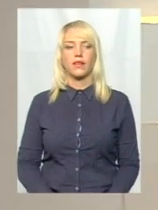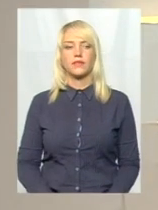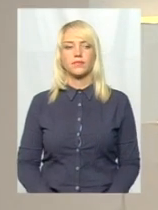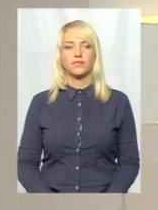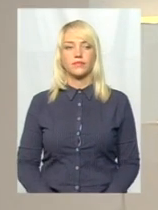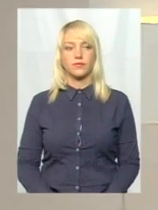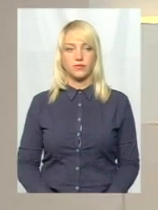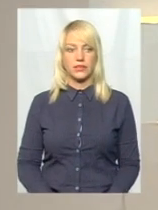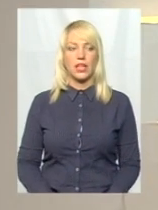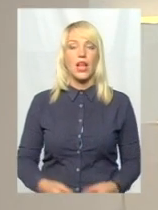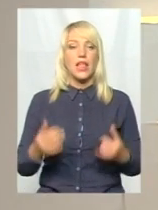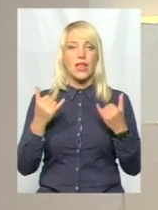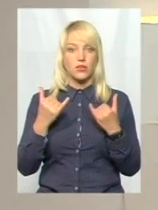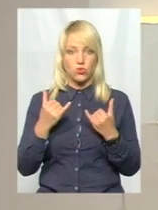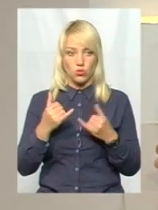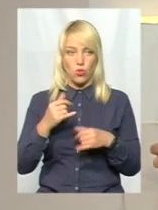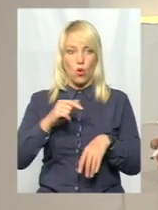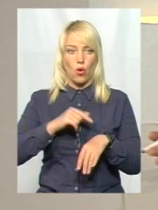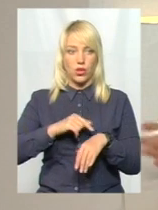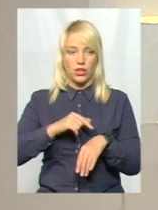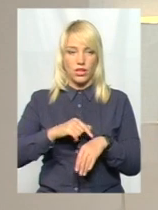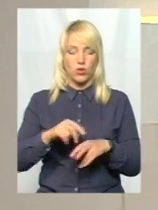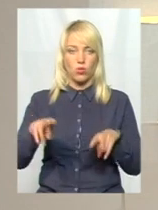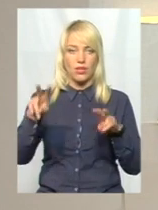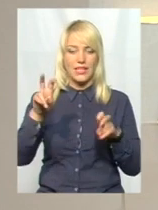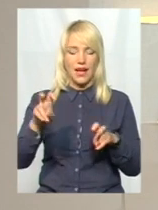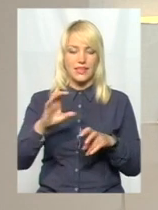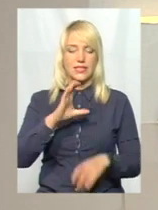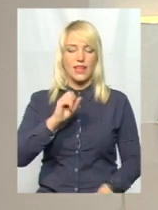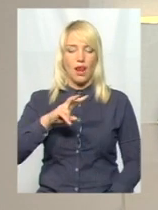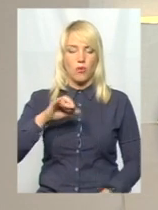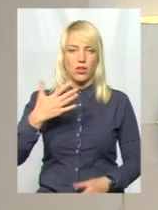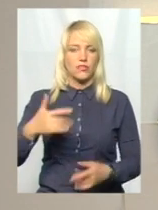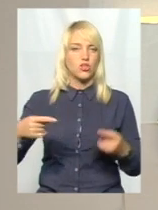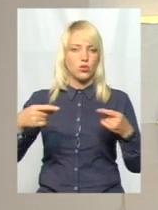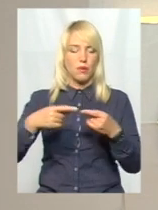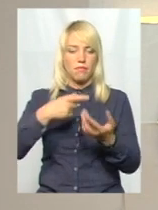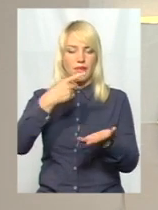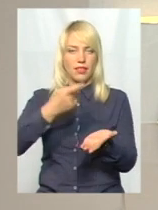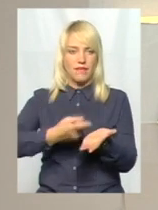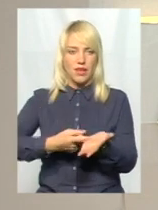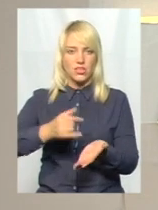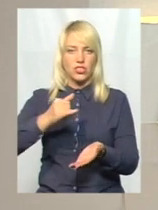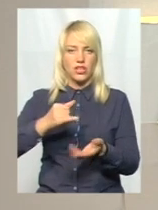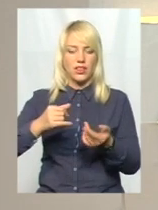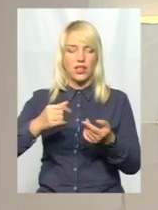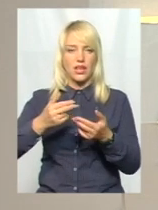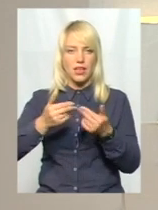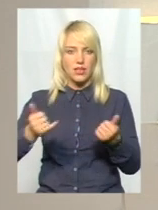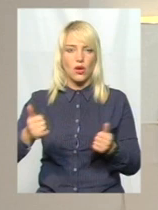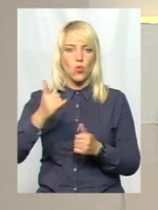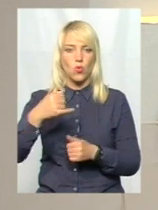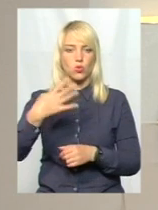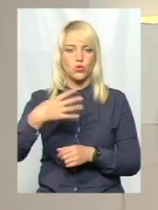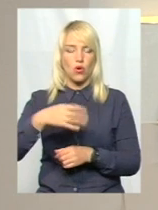Отож, на цю годину діагноз сальмонельоз вже лабораторно підтверджений у 40 чоловік. Про причини